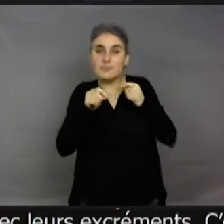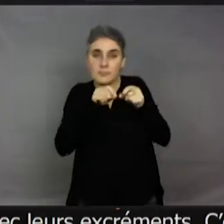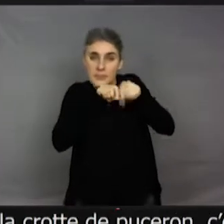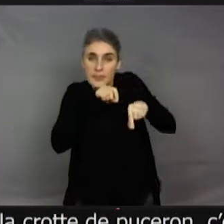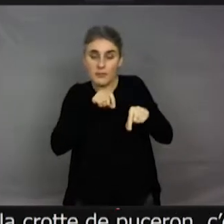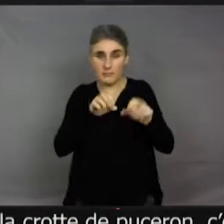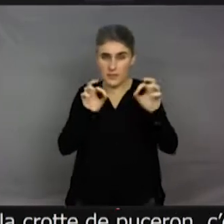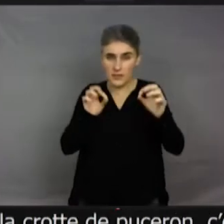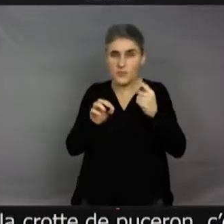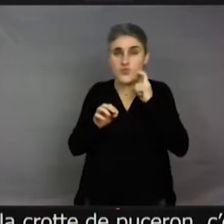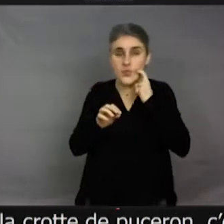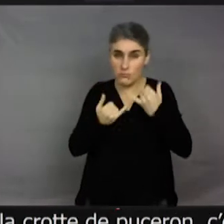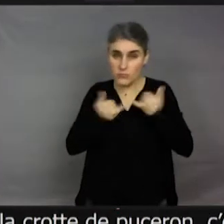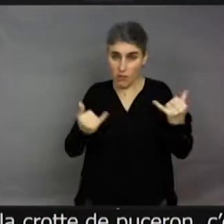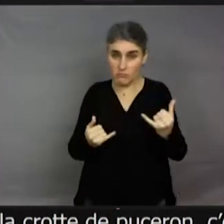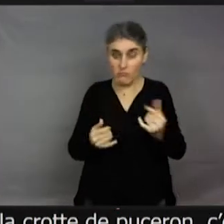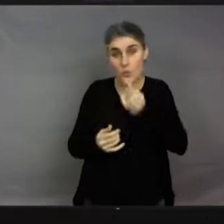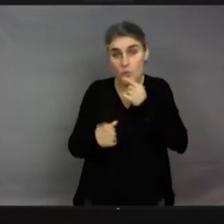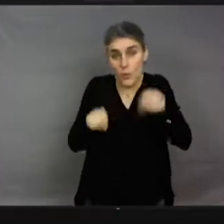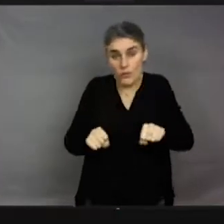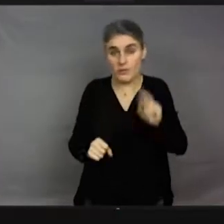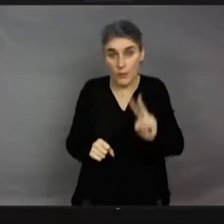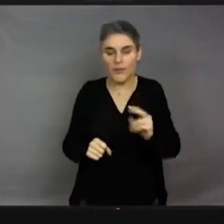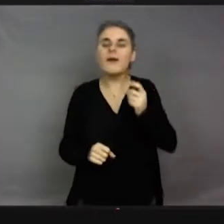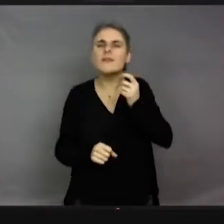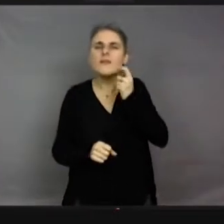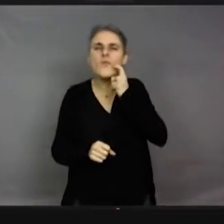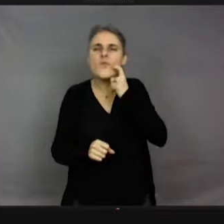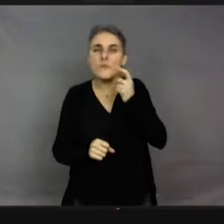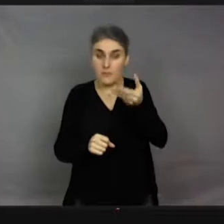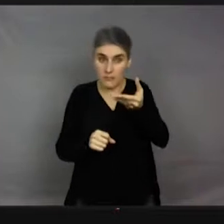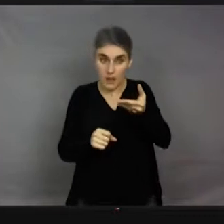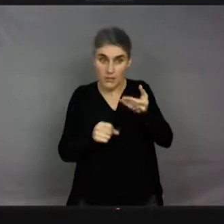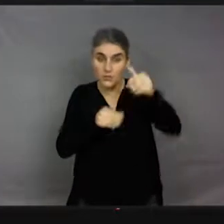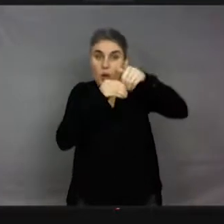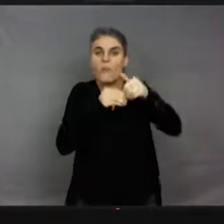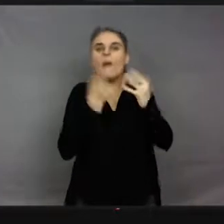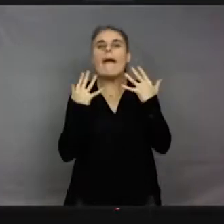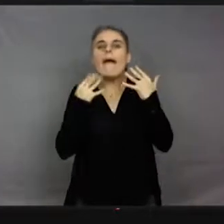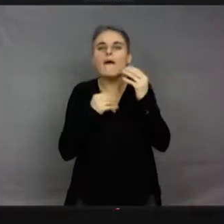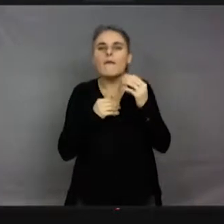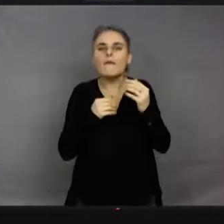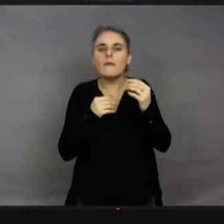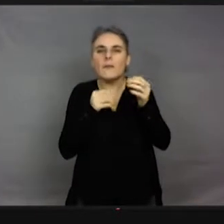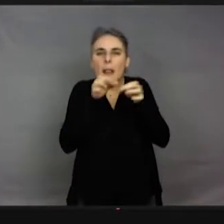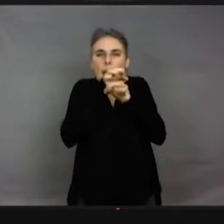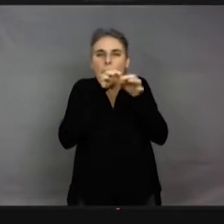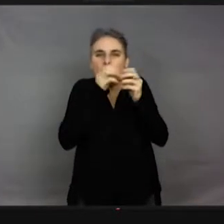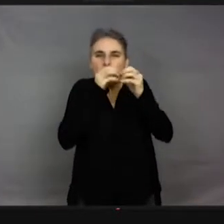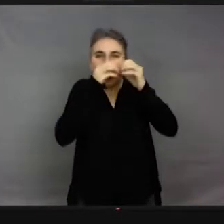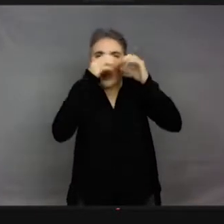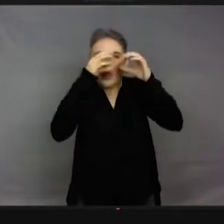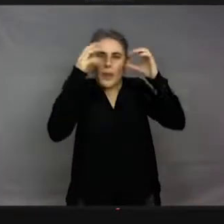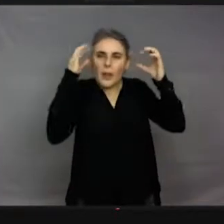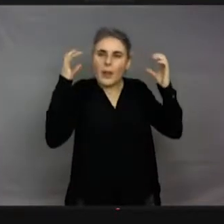cet excrément un peu sucré, elles arrivent à mettre une bulle d'air. Et du coup, chaque petite bulle d'air, au bout d'un moment, forme un petit mucus et elles sont